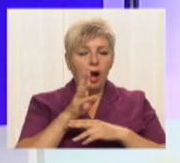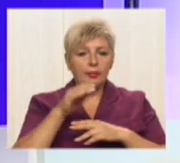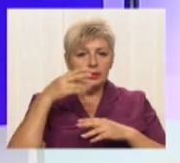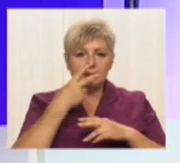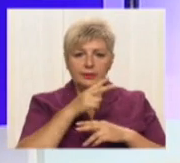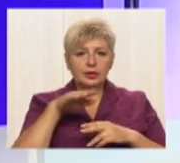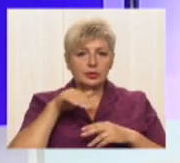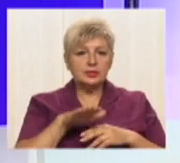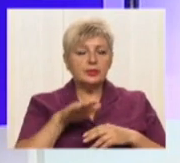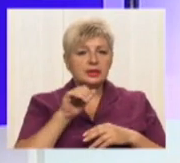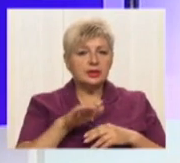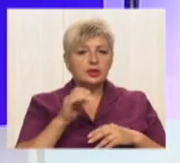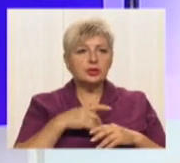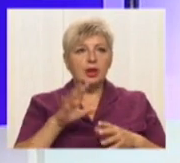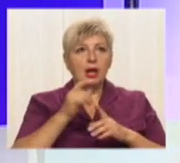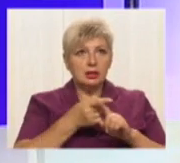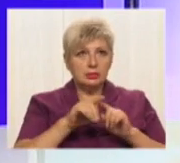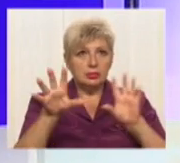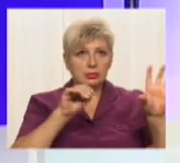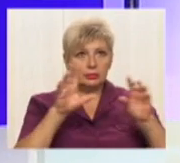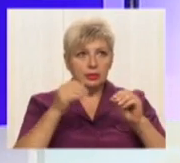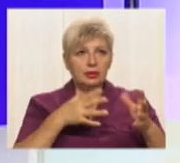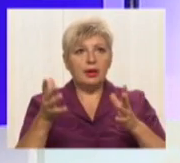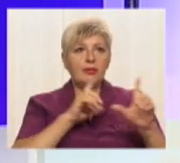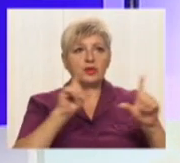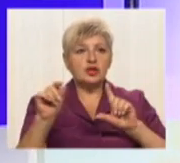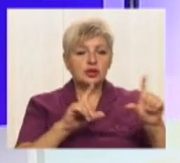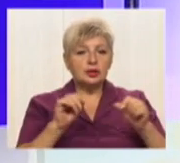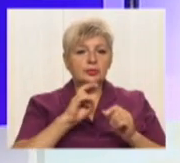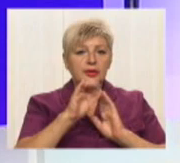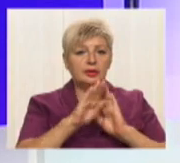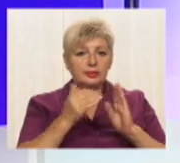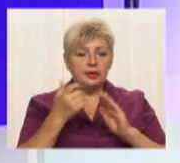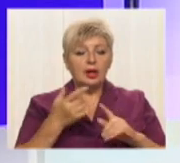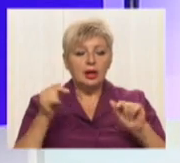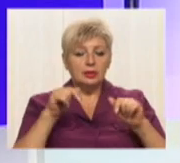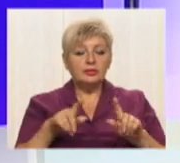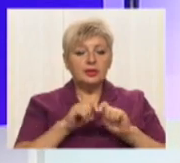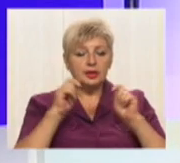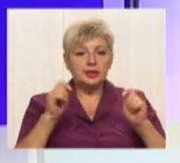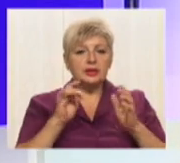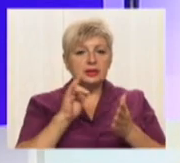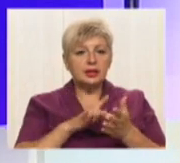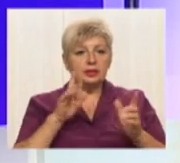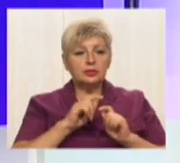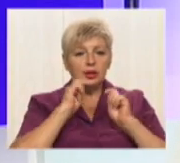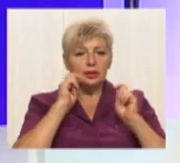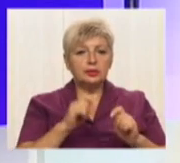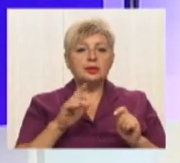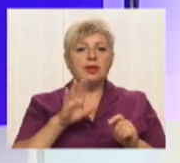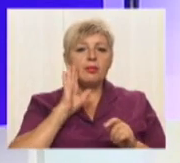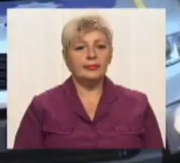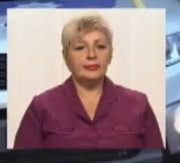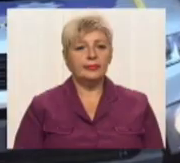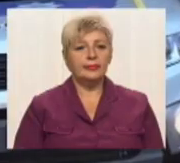отримуватимуть інформацію і виїжджатимуть на виклик. На відкритті центру нагородили мати загиблого харківського правоохоронця Нелю Кірієнко.